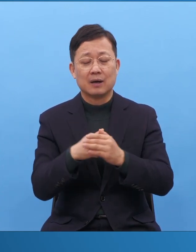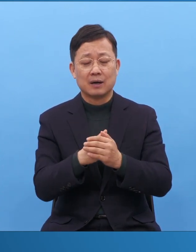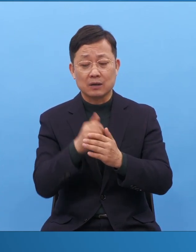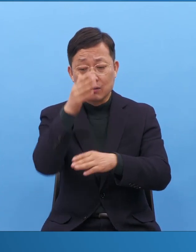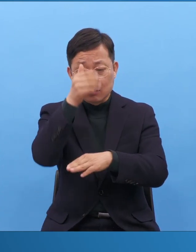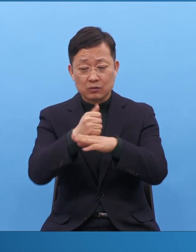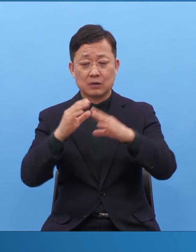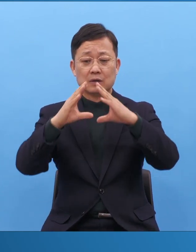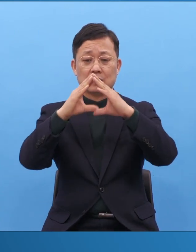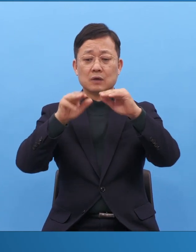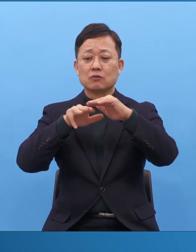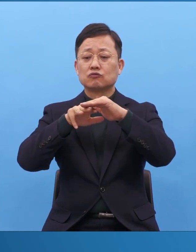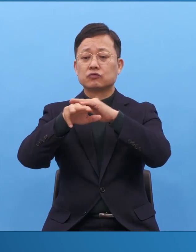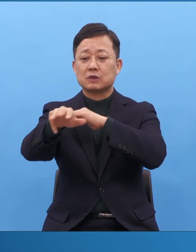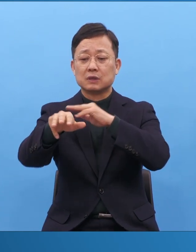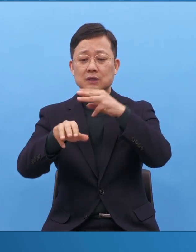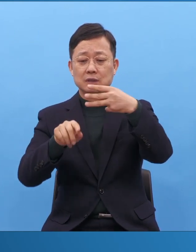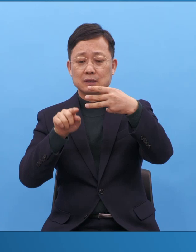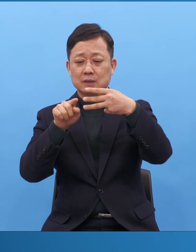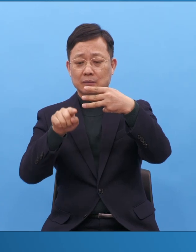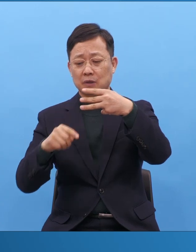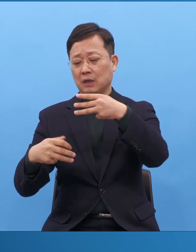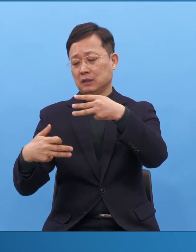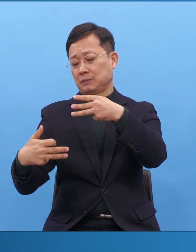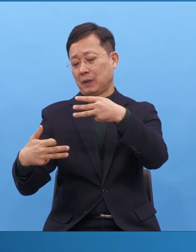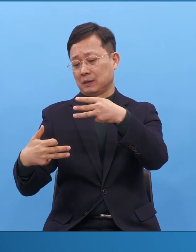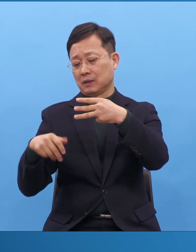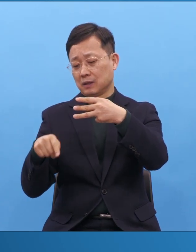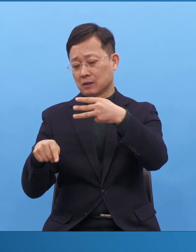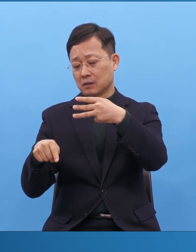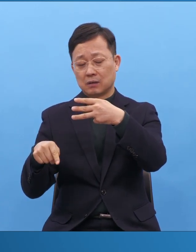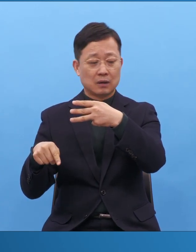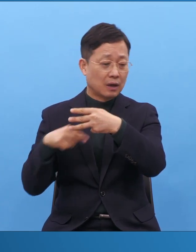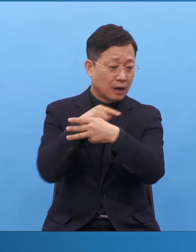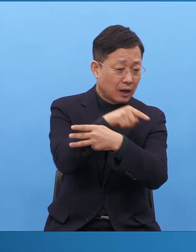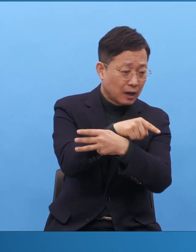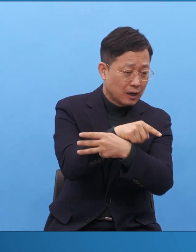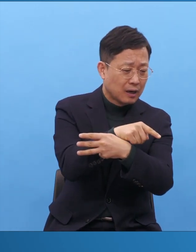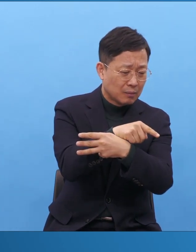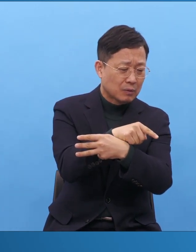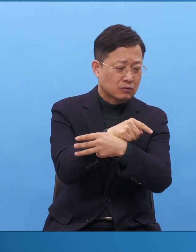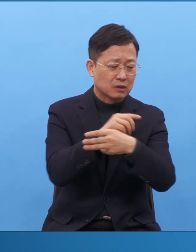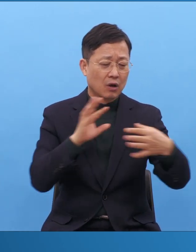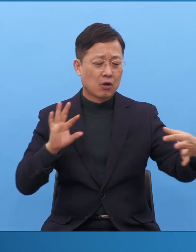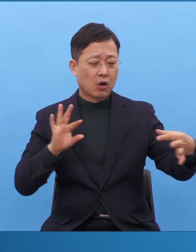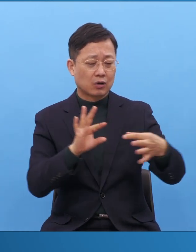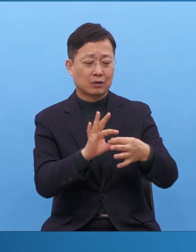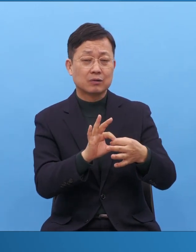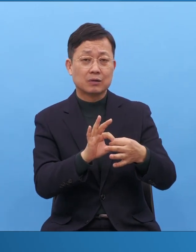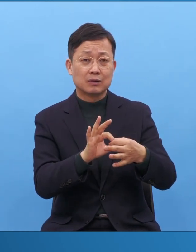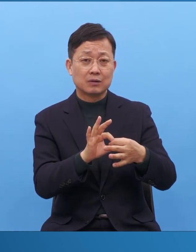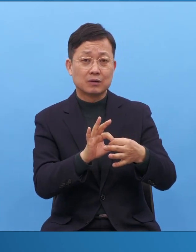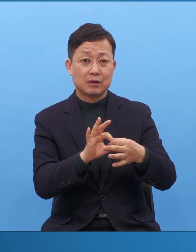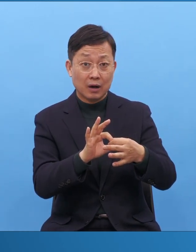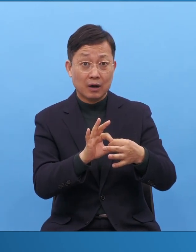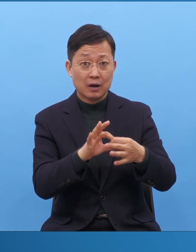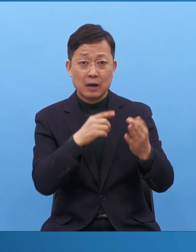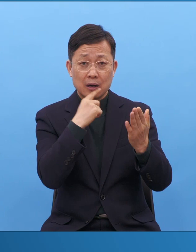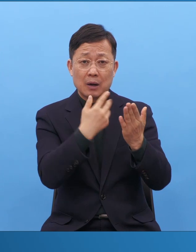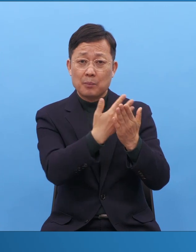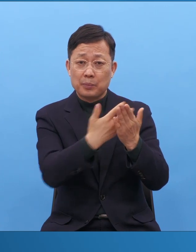이 집검 피 제사들로 나가라. 백성들에게 말해라.